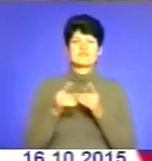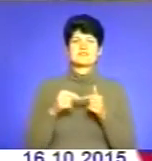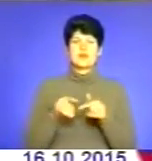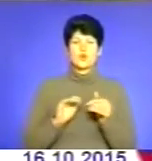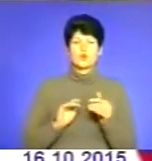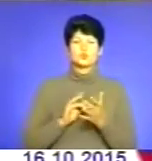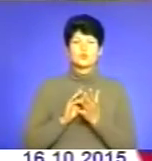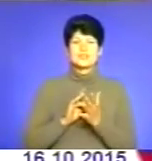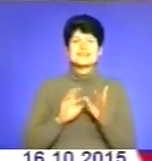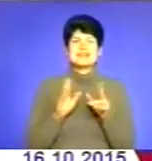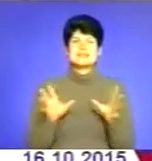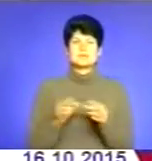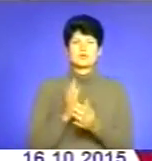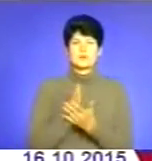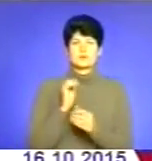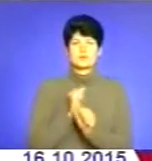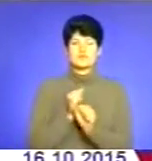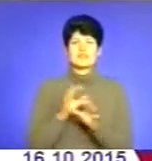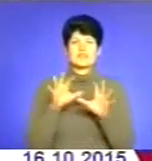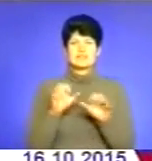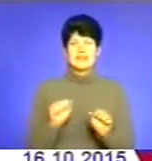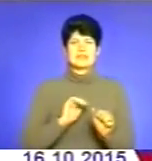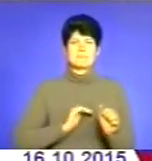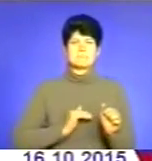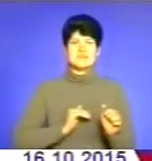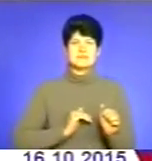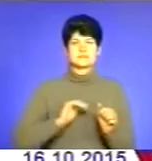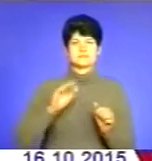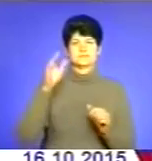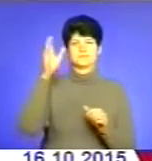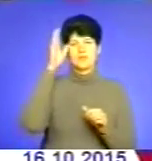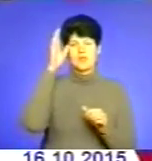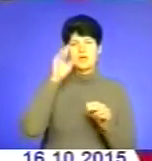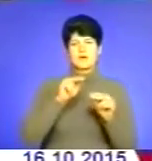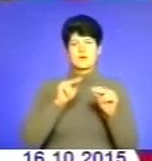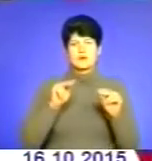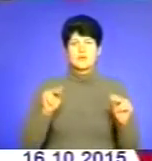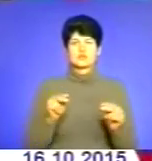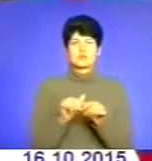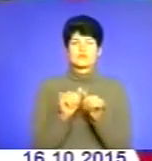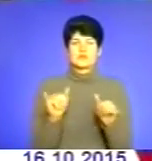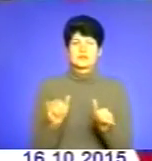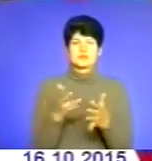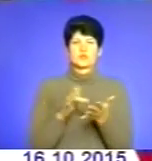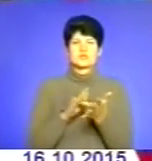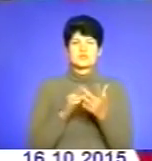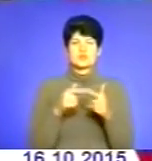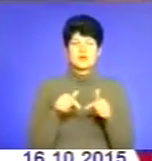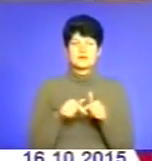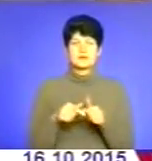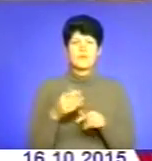та як спільно мають працювати влада, бізнес та освітяни, щоб розвивати туристичну галузь. Поляки вважають, що